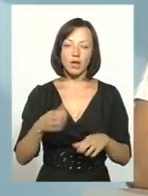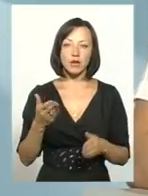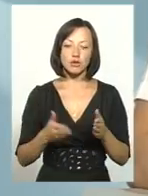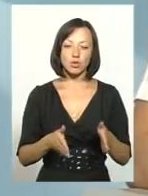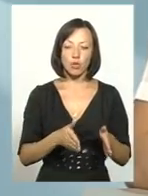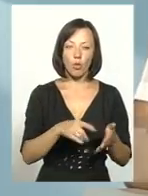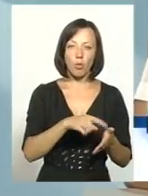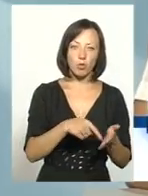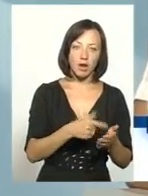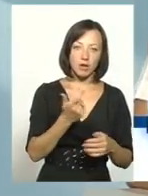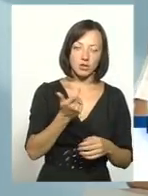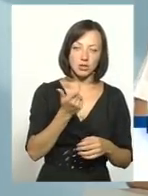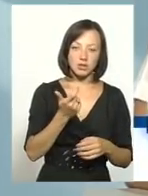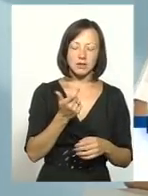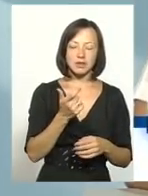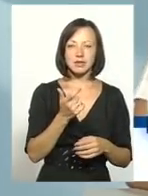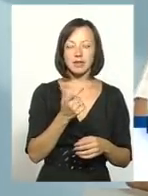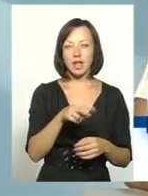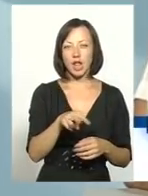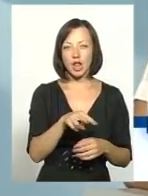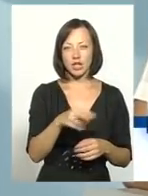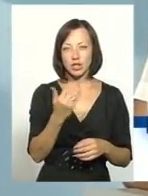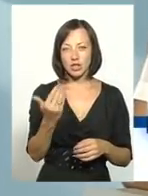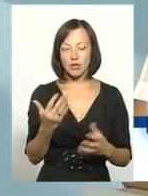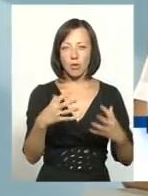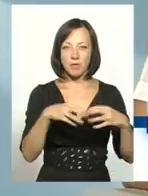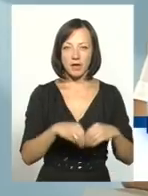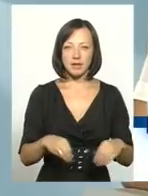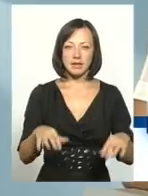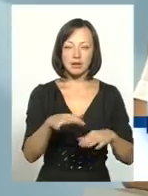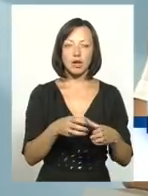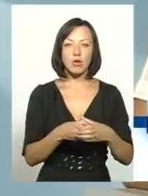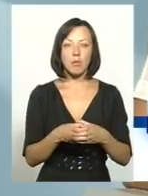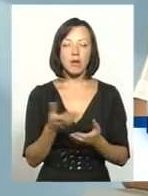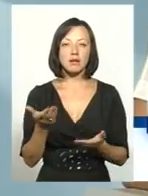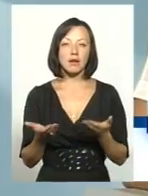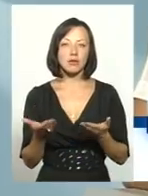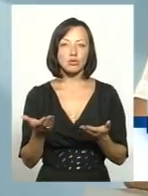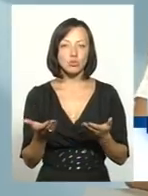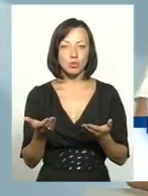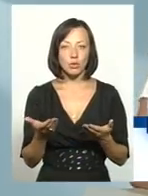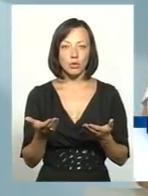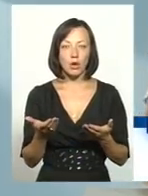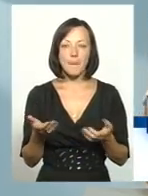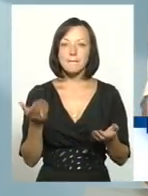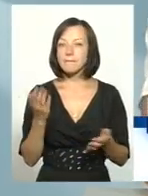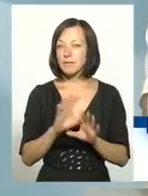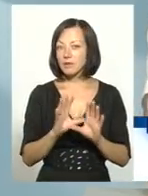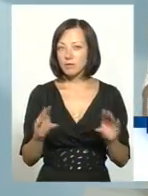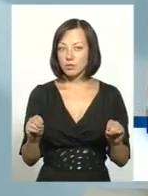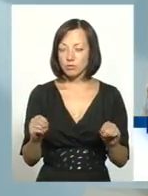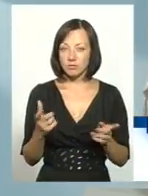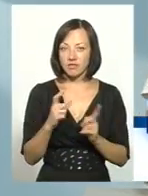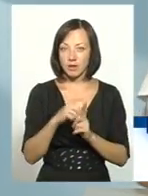Якщо дорога комунального значення, відповідно, Литичівська об'єднана територіальна громада. І, мабуть, що все, на цьому